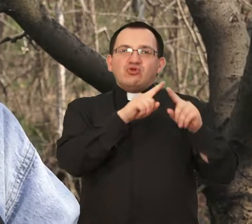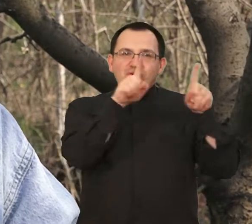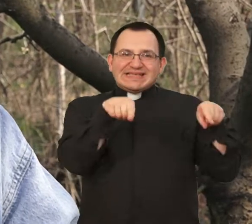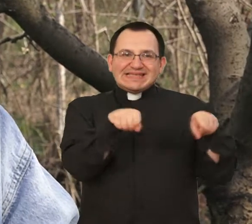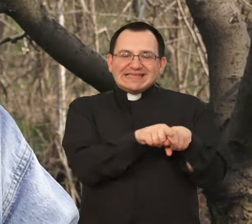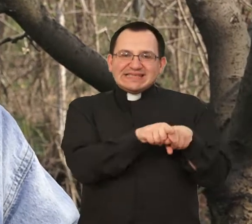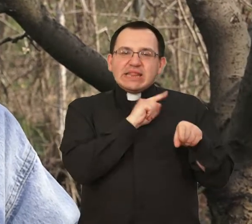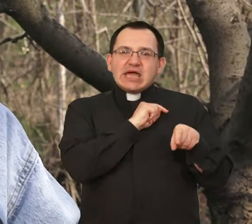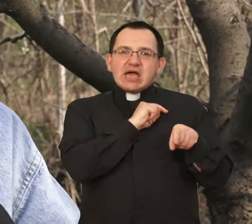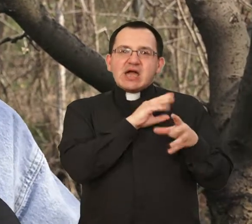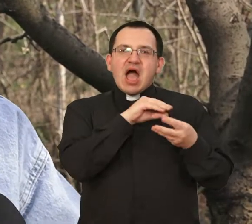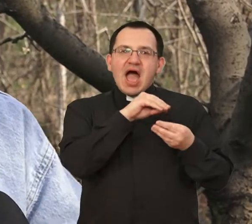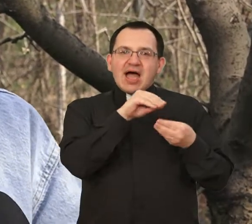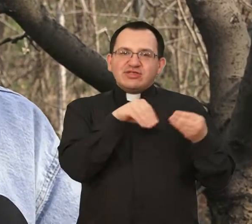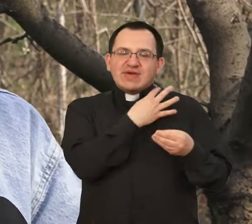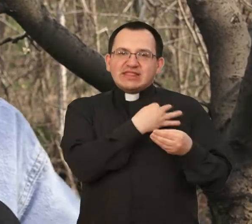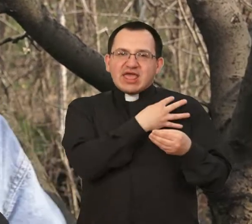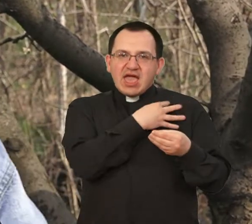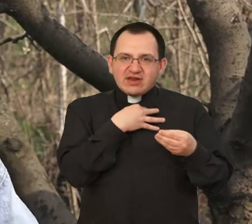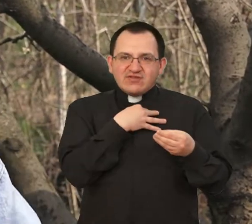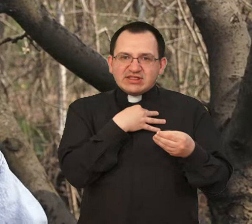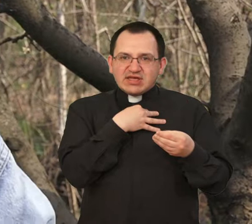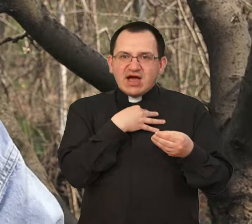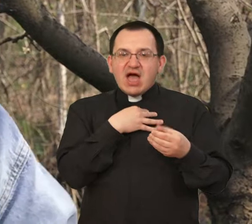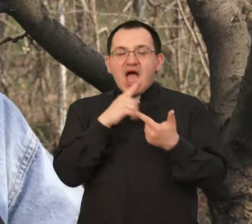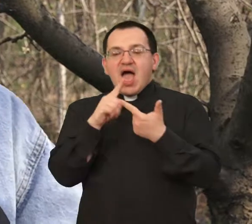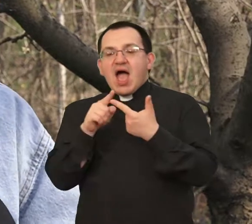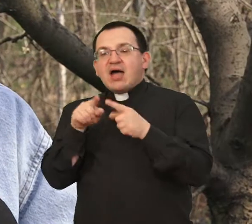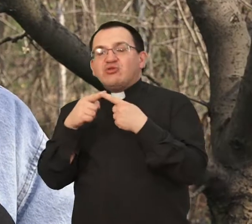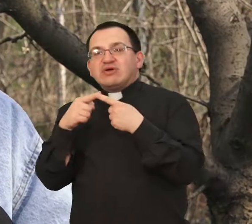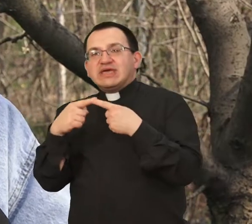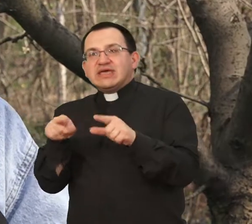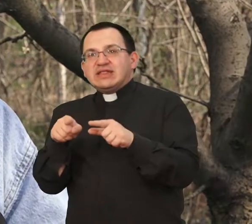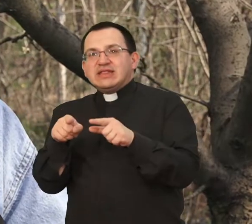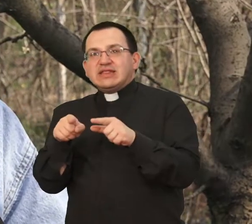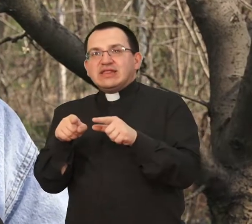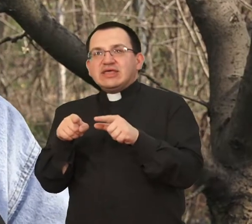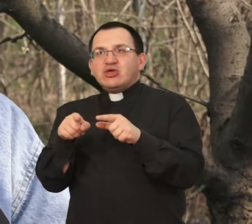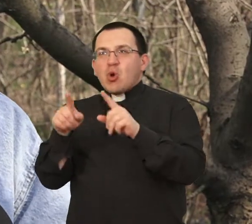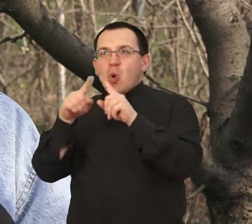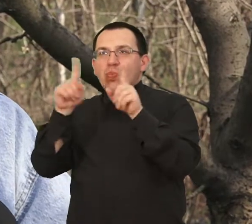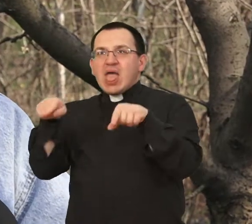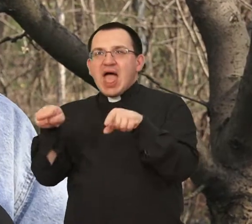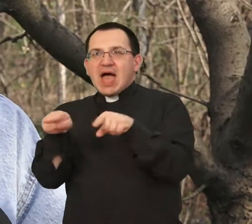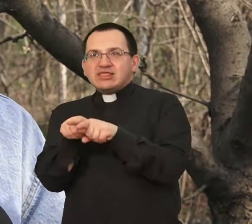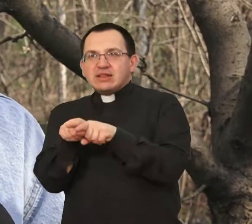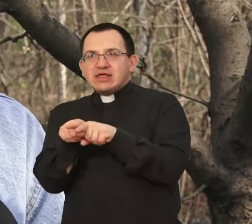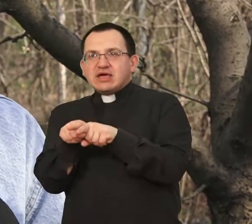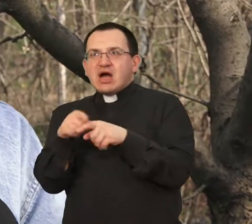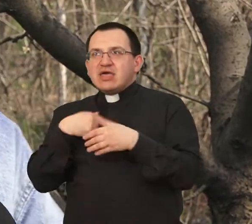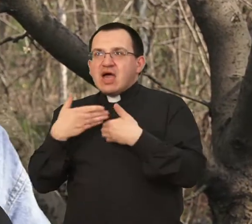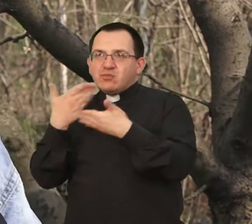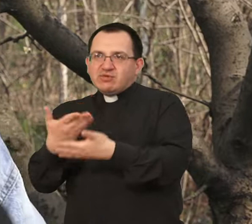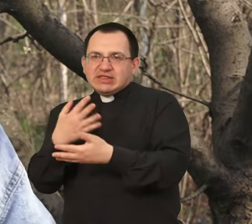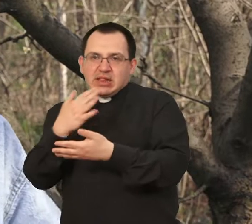Hrvatskih svetaca i Blaženika, a drugi dio će biti radovi koje sam posvetila